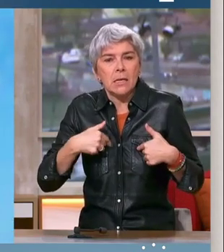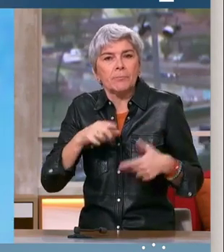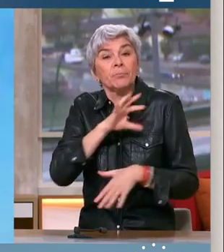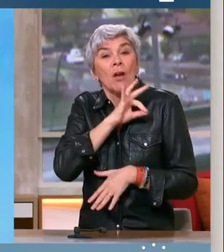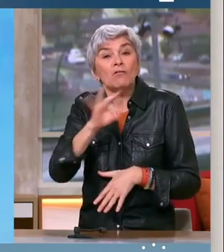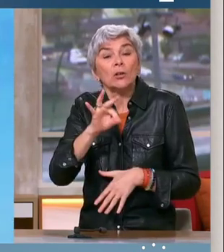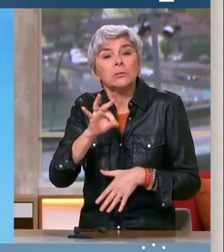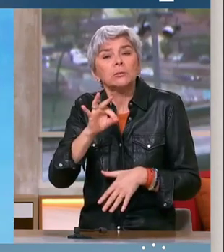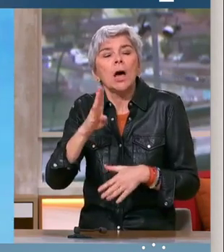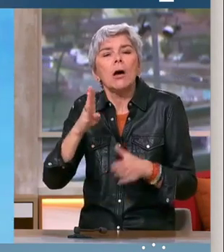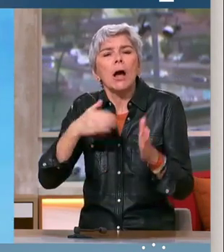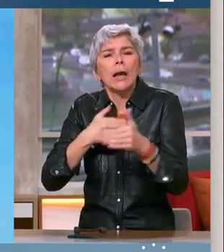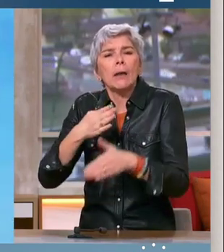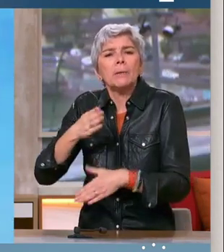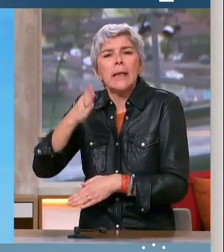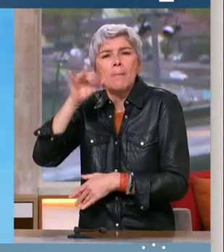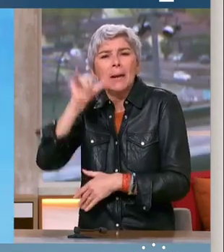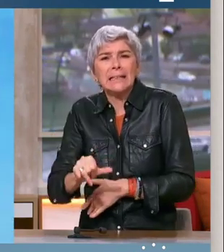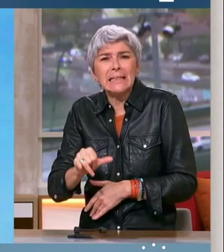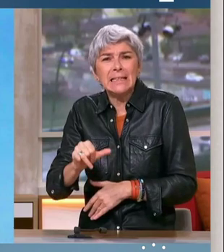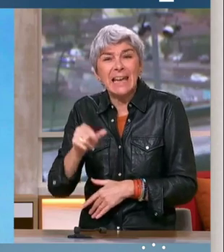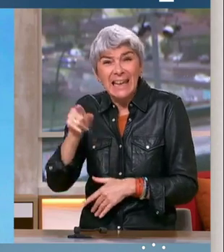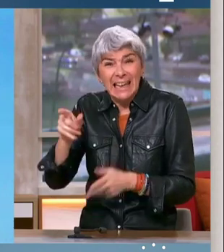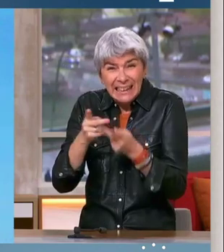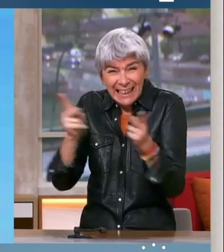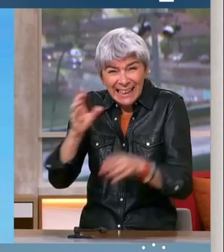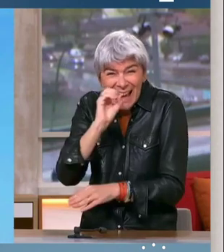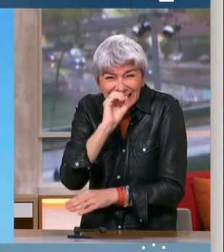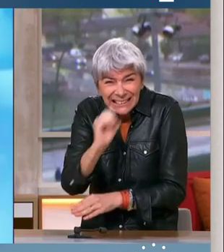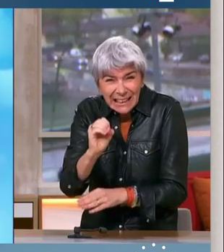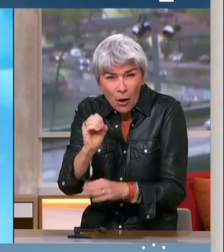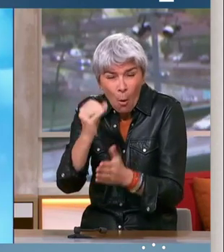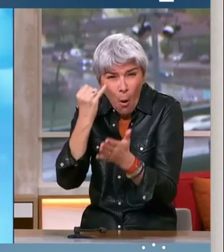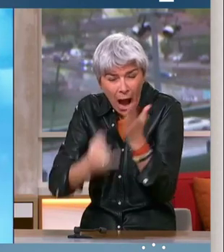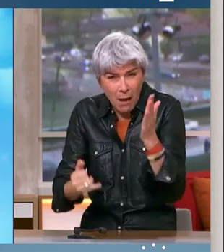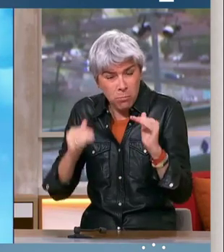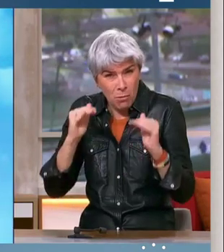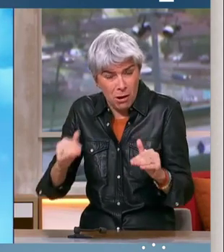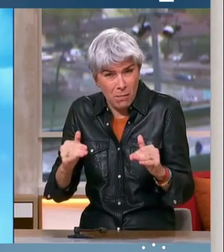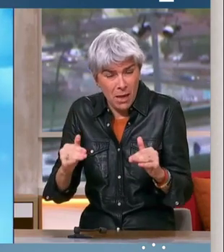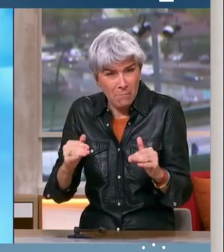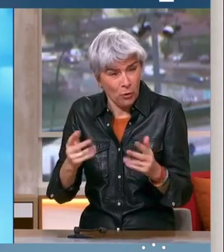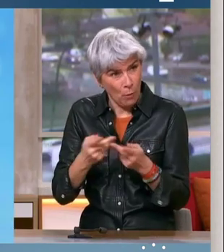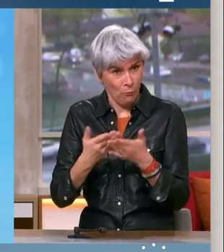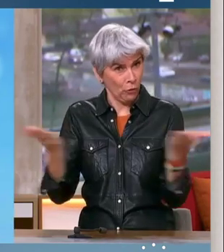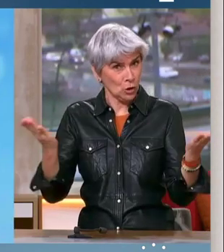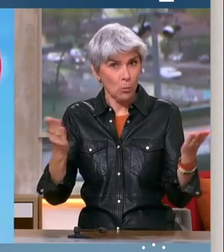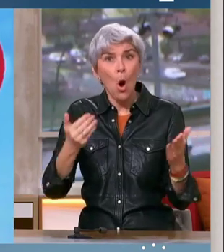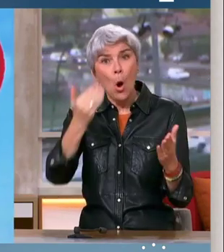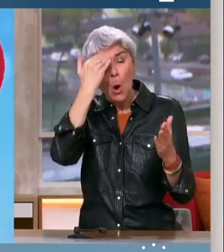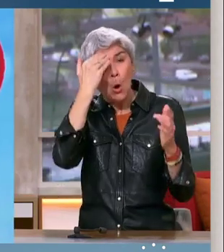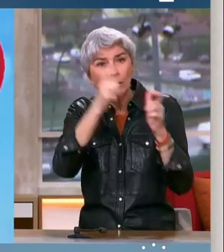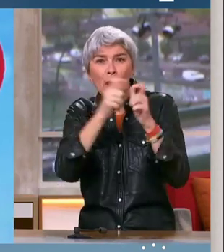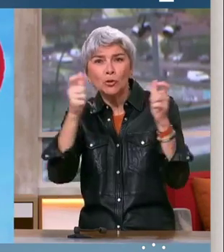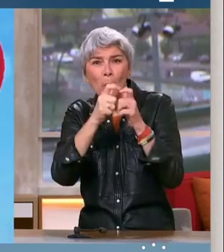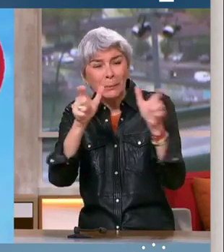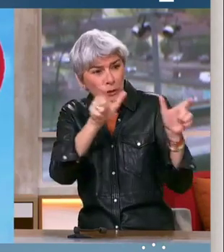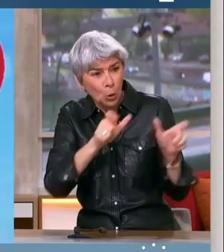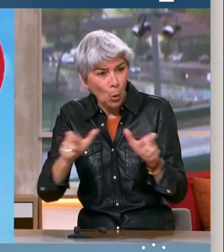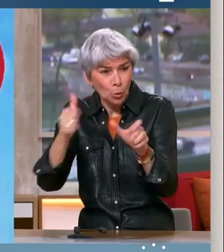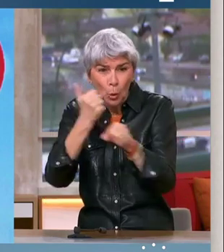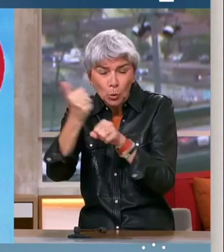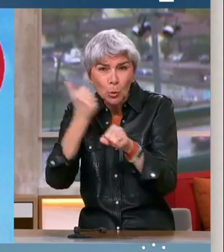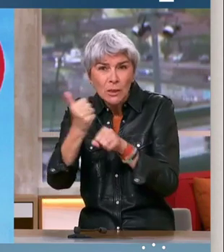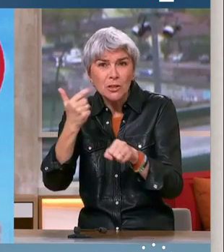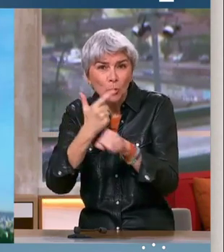McKinsey, pendant 10 ans, a déclaré zéro d'impôts sur les sociétés. Au vu et au su de tout le monde. Moi, je connais des boîtes qui se font contrôler tous les